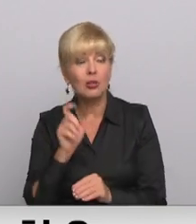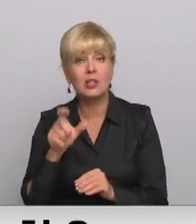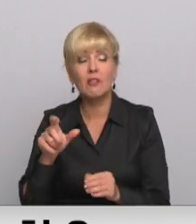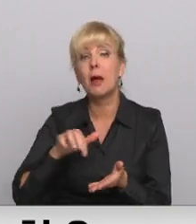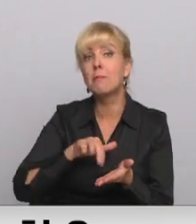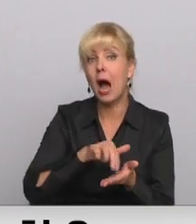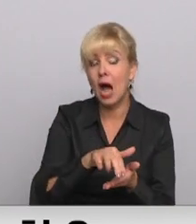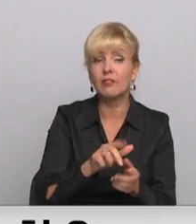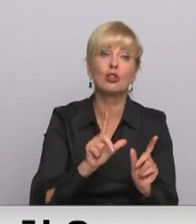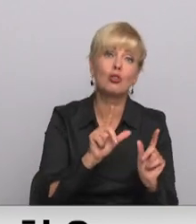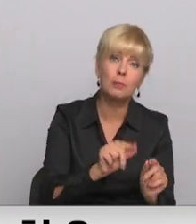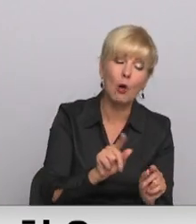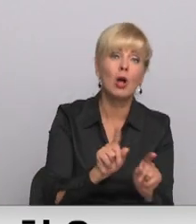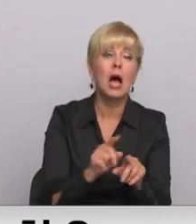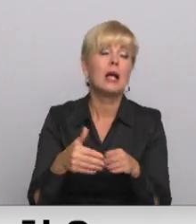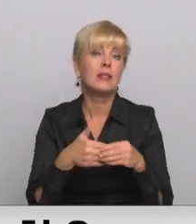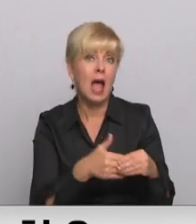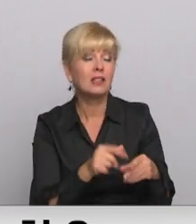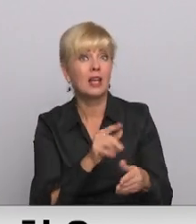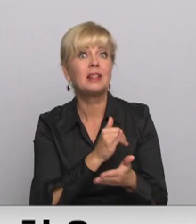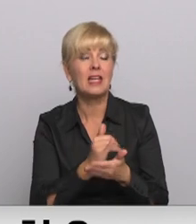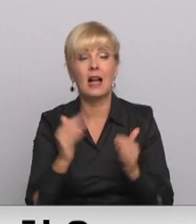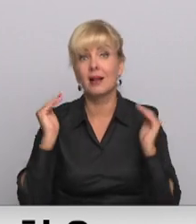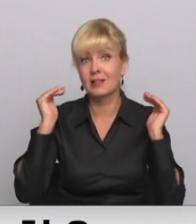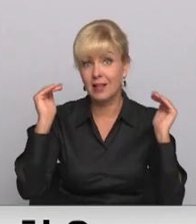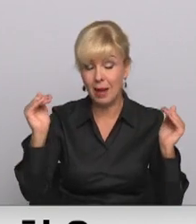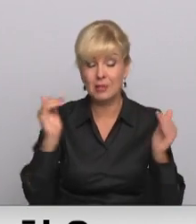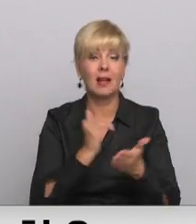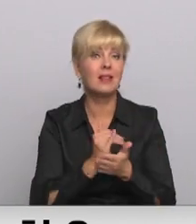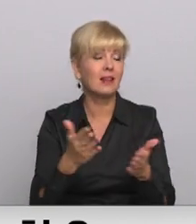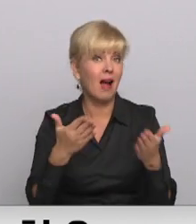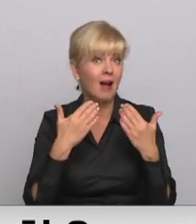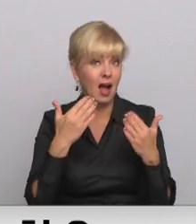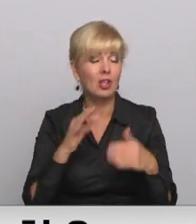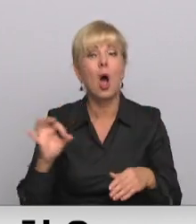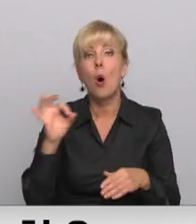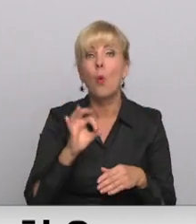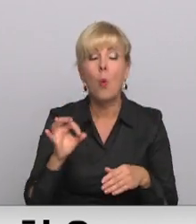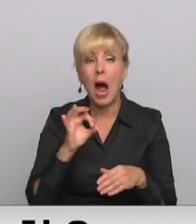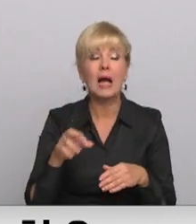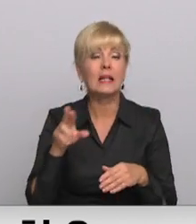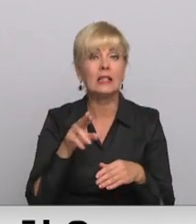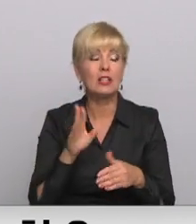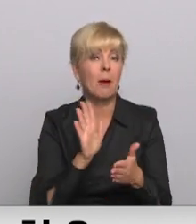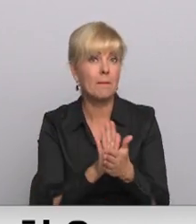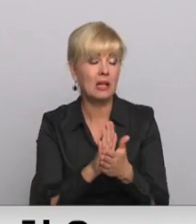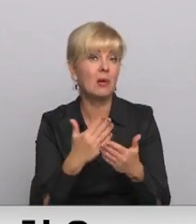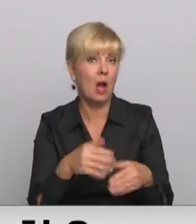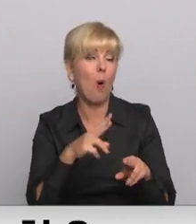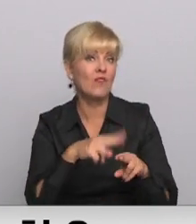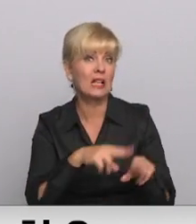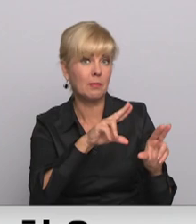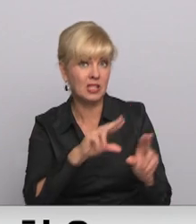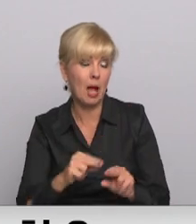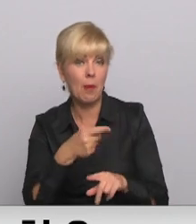pārvietošanās, nesi sev līdzi tīrākas debesis un tīrāku gaisu. Oglekļa dioksīda piesārņojums vietām samazinājies pat uz